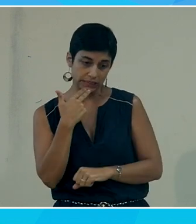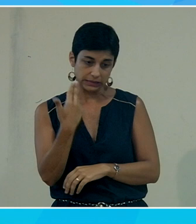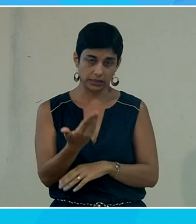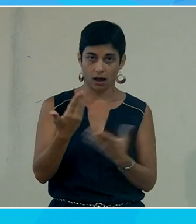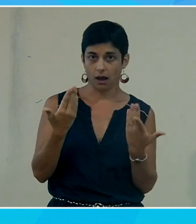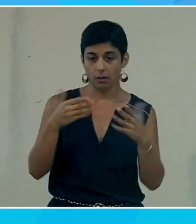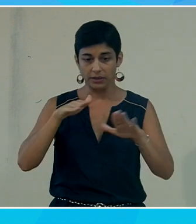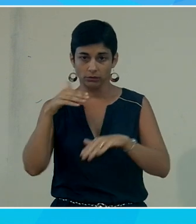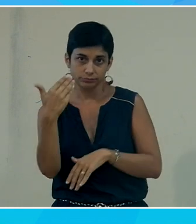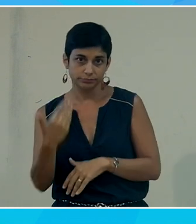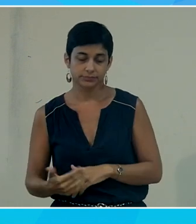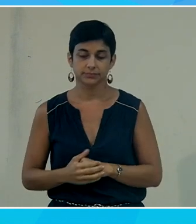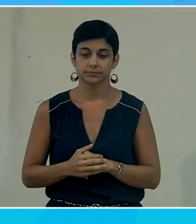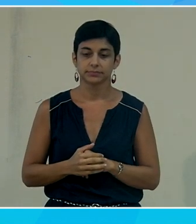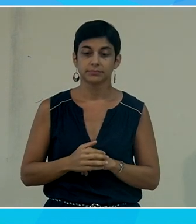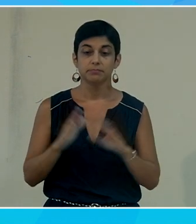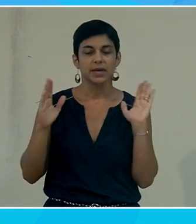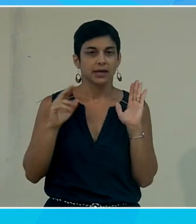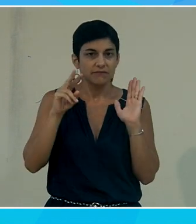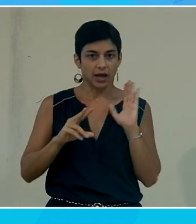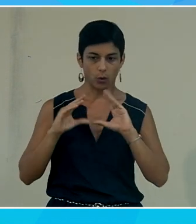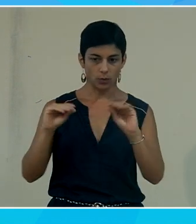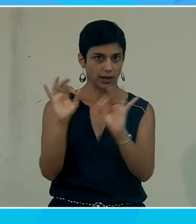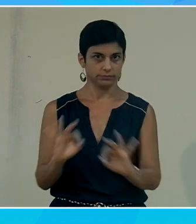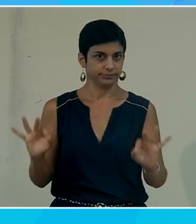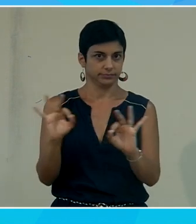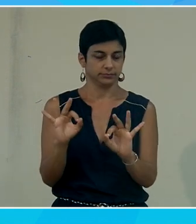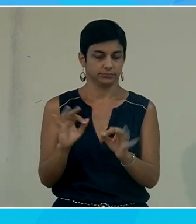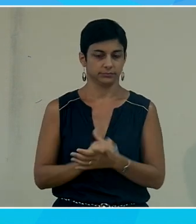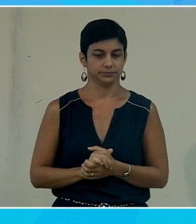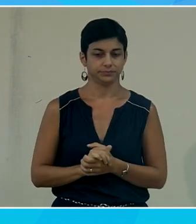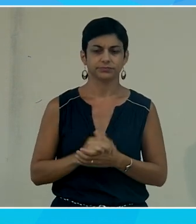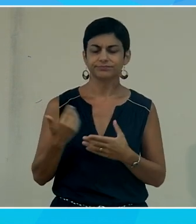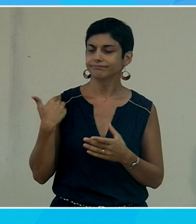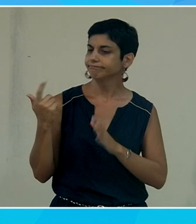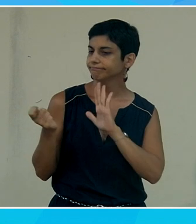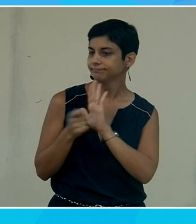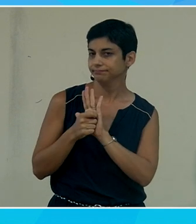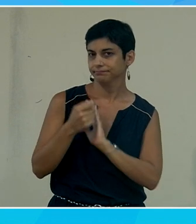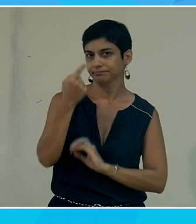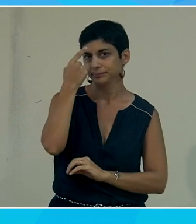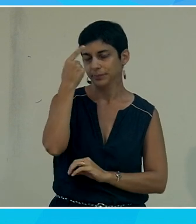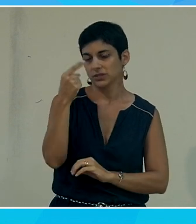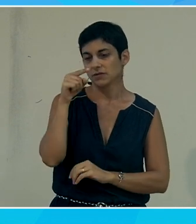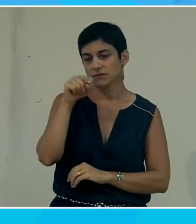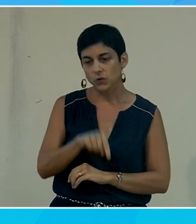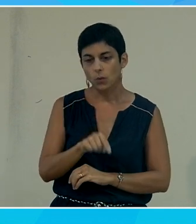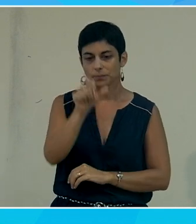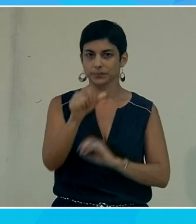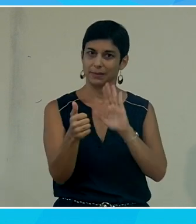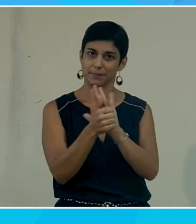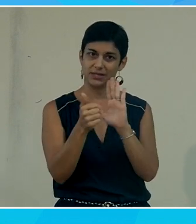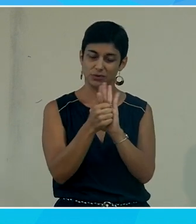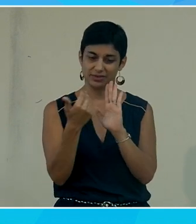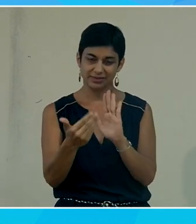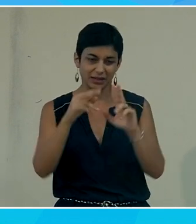et en fait ce Ted en question il n'existe pas et donc à un moment donné on s'est dit il faut abandonner cette notion de persona et il